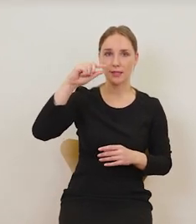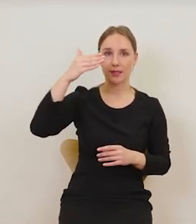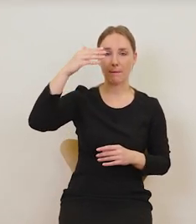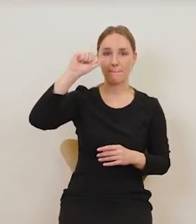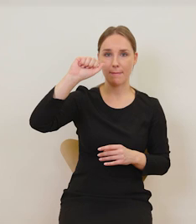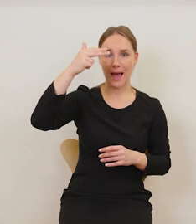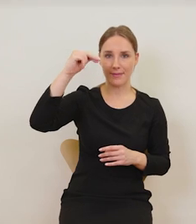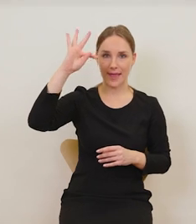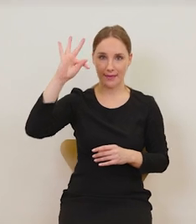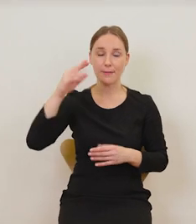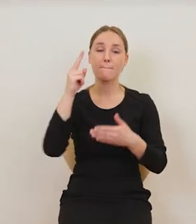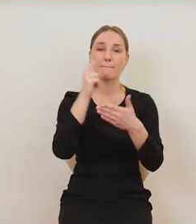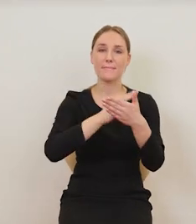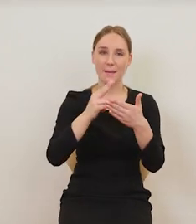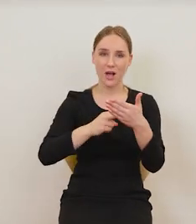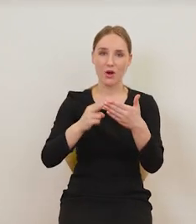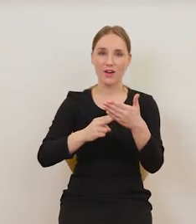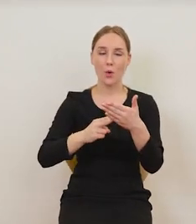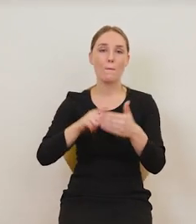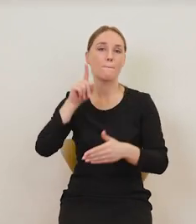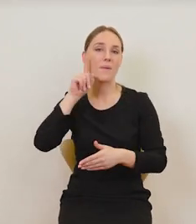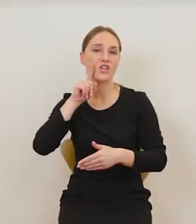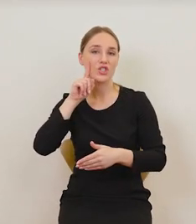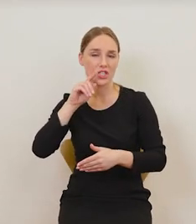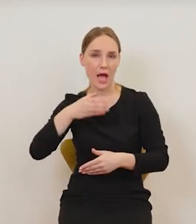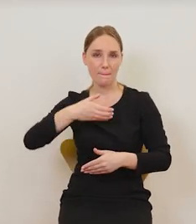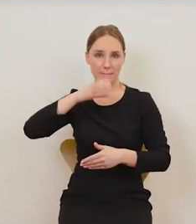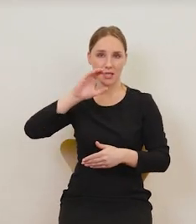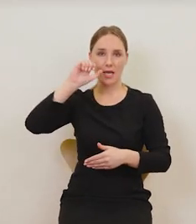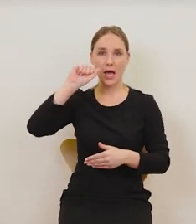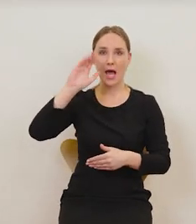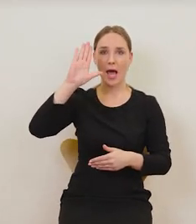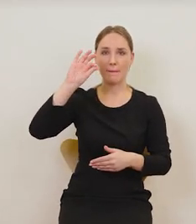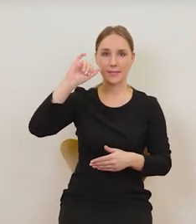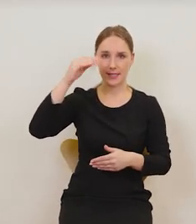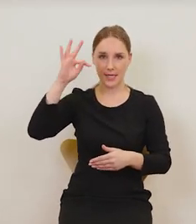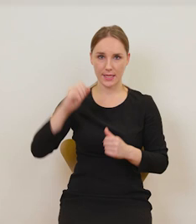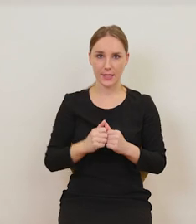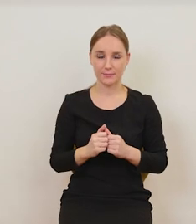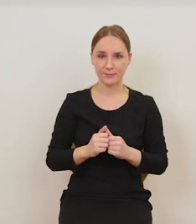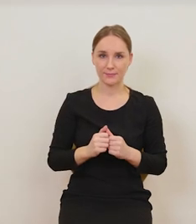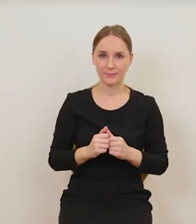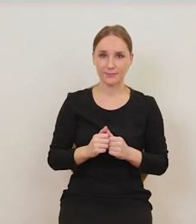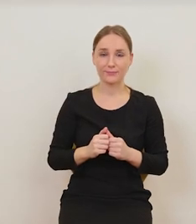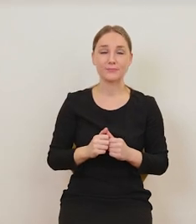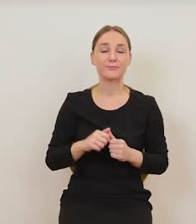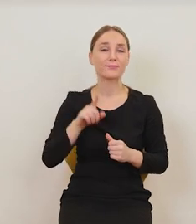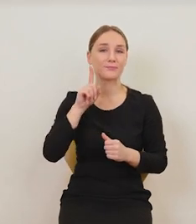pijącego absynt. Widzimy tu człowieka, który pali fajeczkę